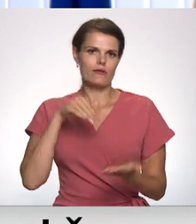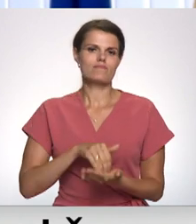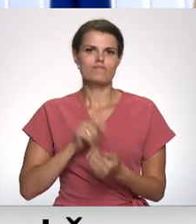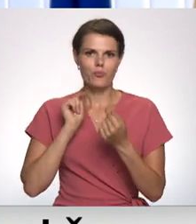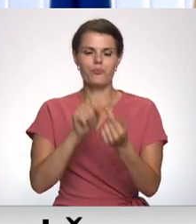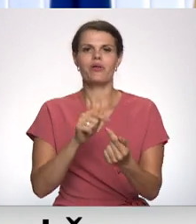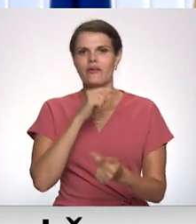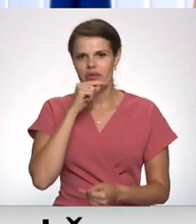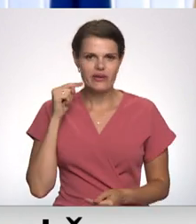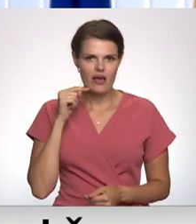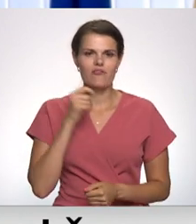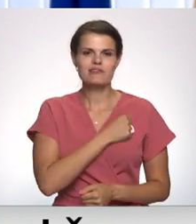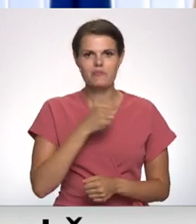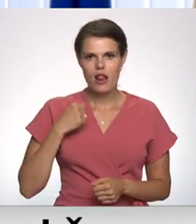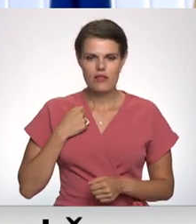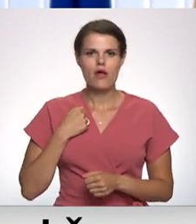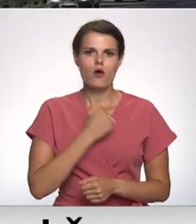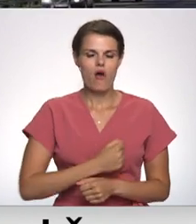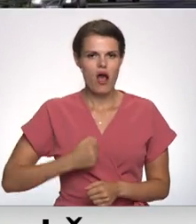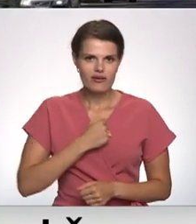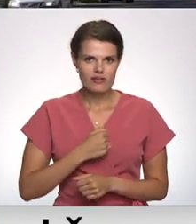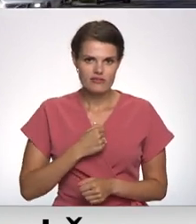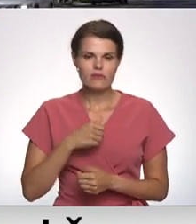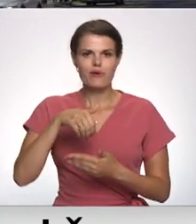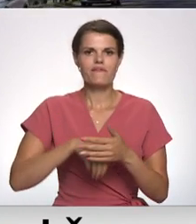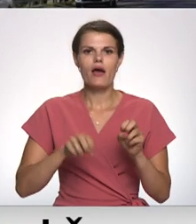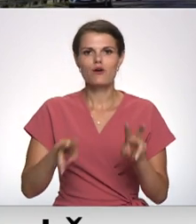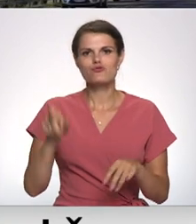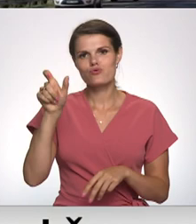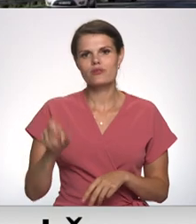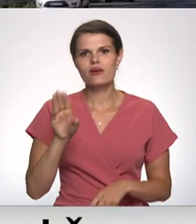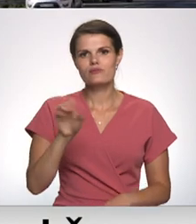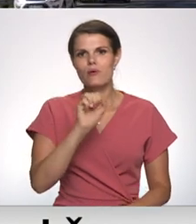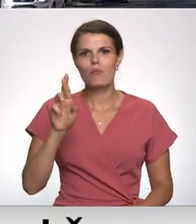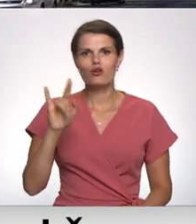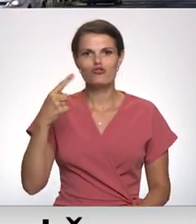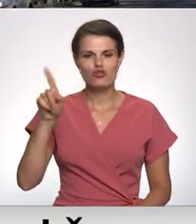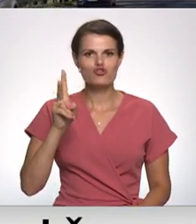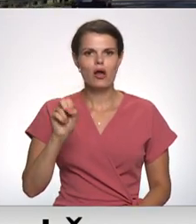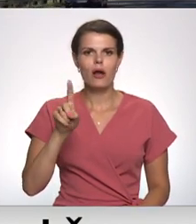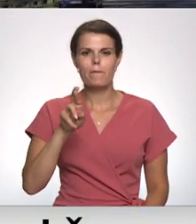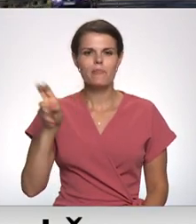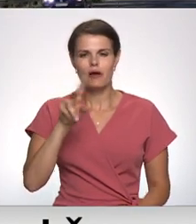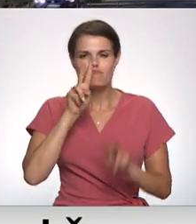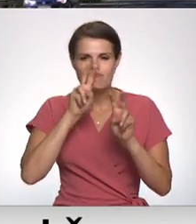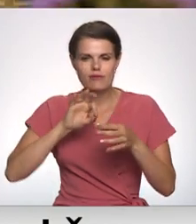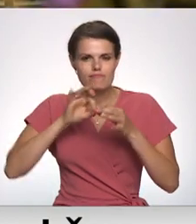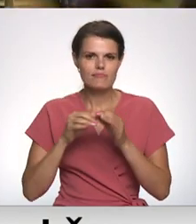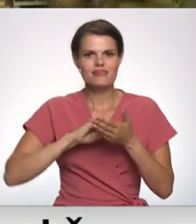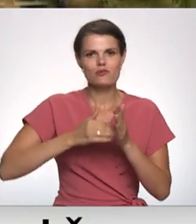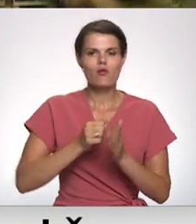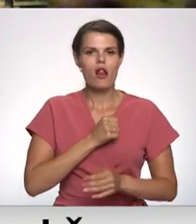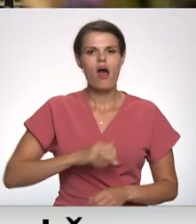pret Krievijas militāro agresiju. Vēsturnieks Mārtiņš Kaprauns, kurš ir padziļināti pētījis situāciju Latgalē,